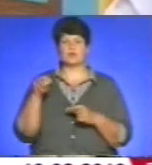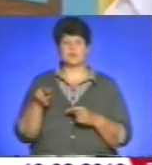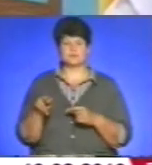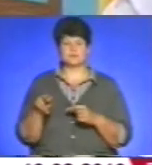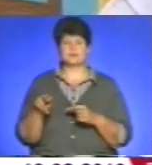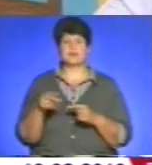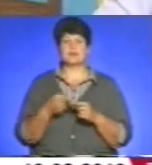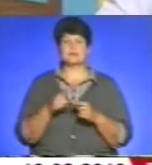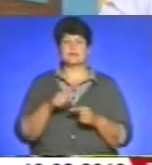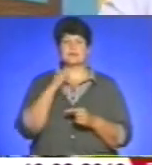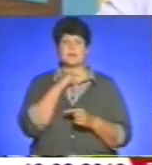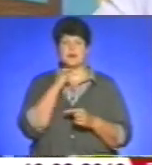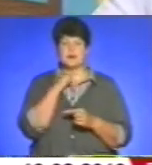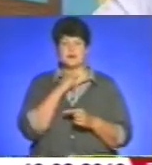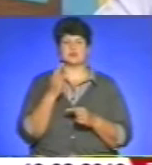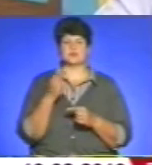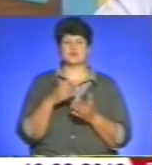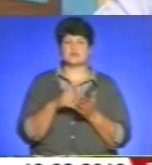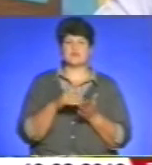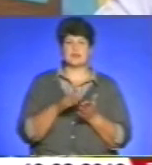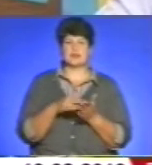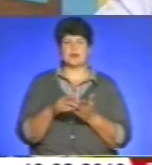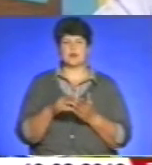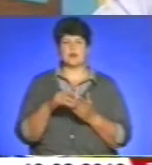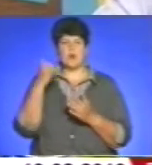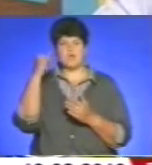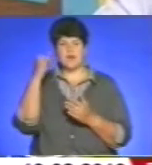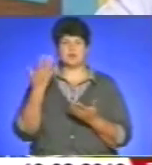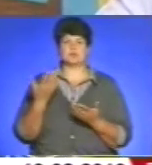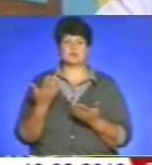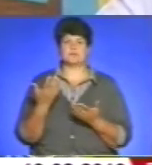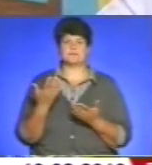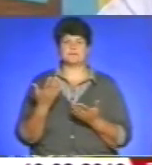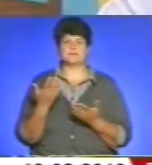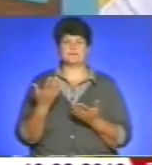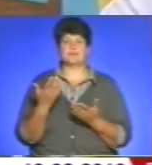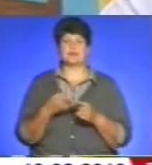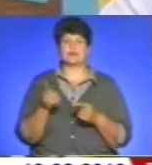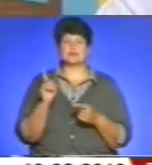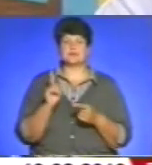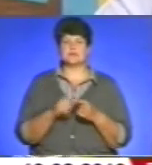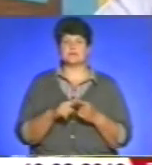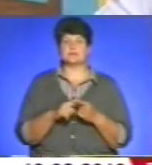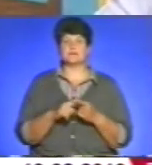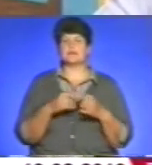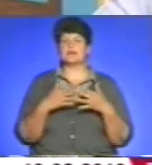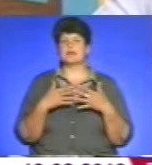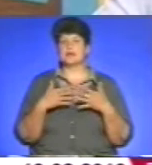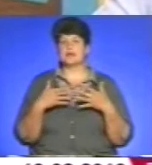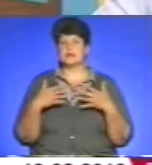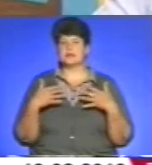м'ясо, і свине, і гов'яжі. Це різні